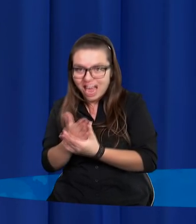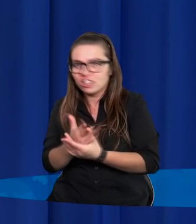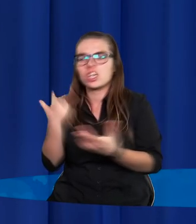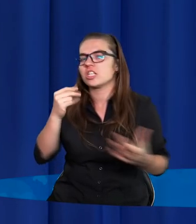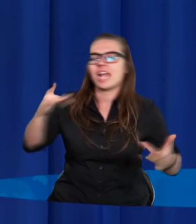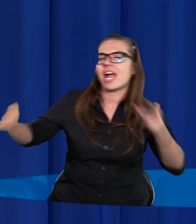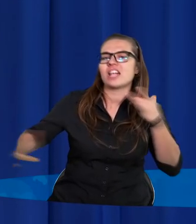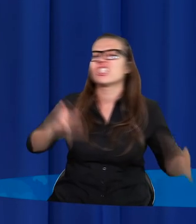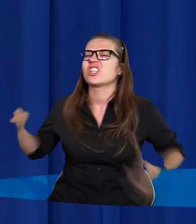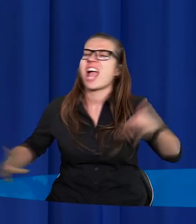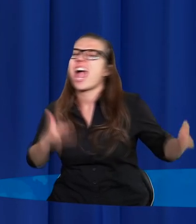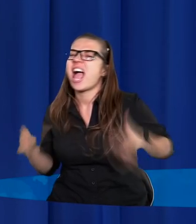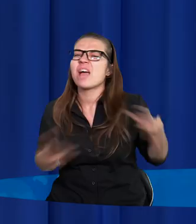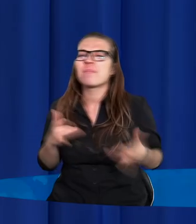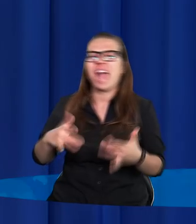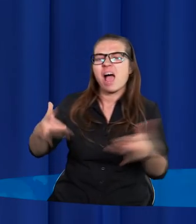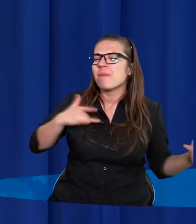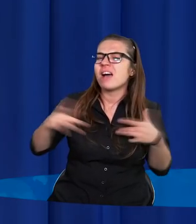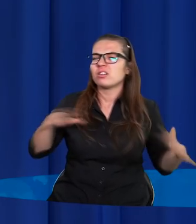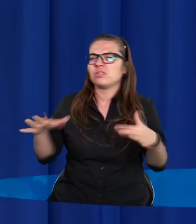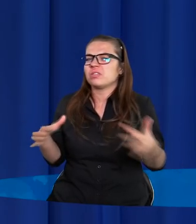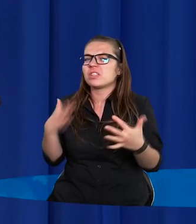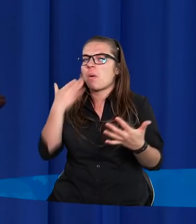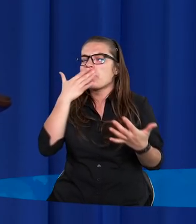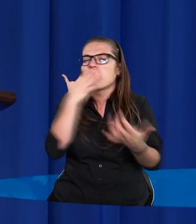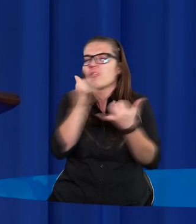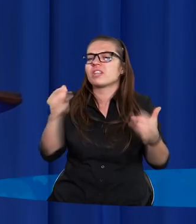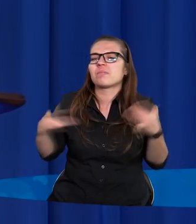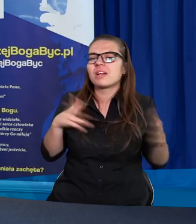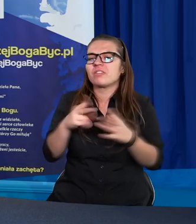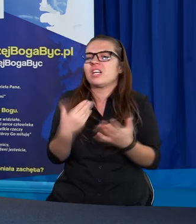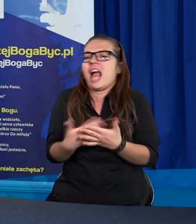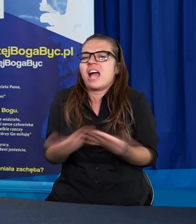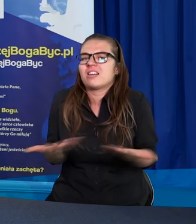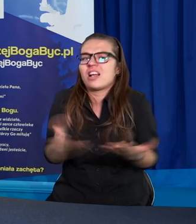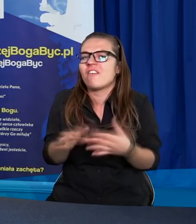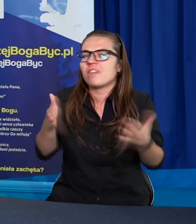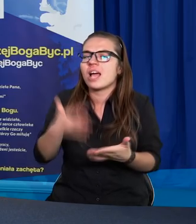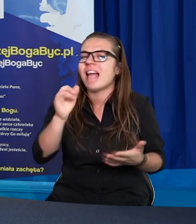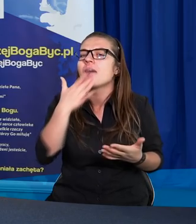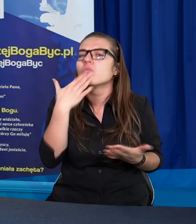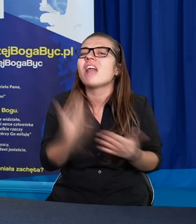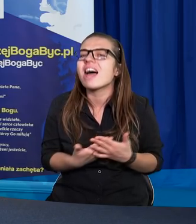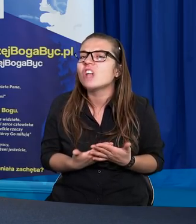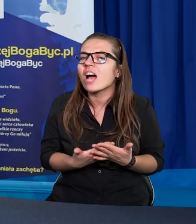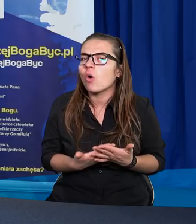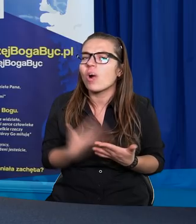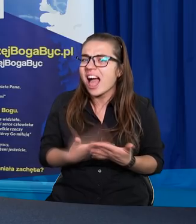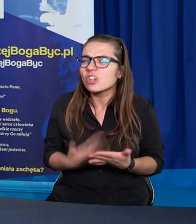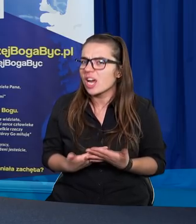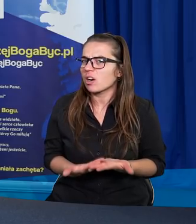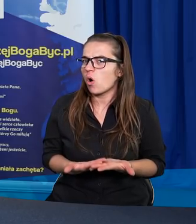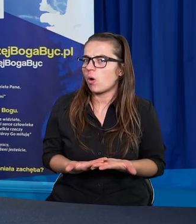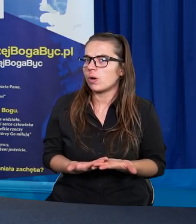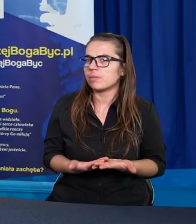cierpiał przez wieczność, męk, mąk, męk w piekle? Dlaczego właśnie